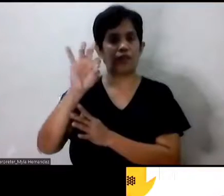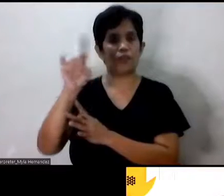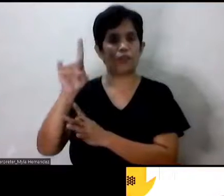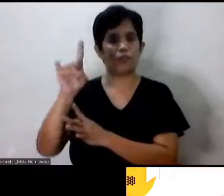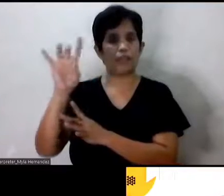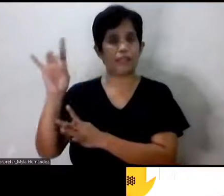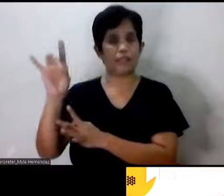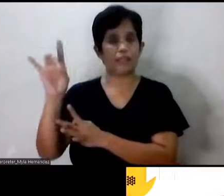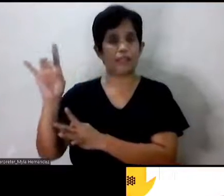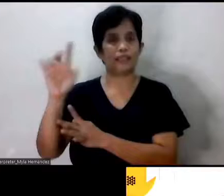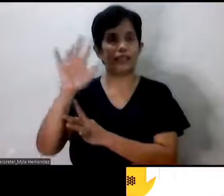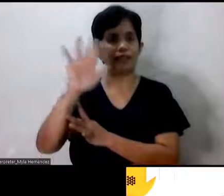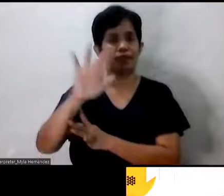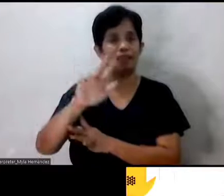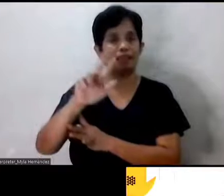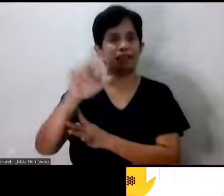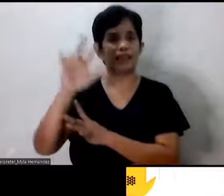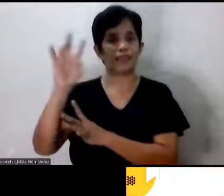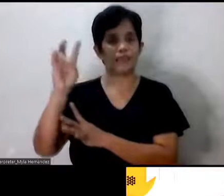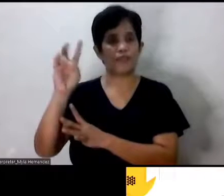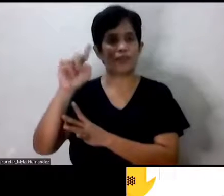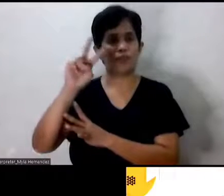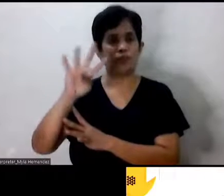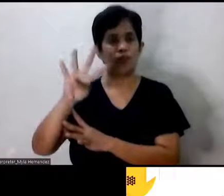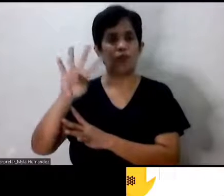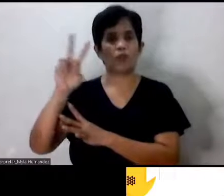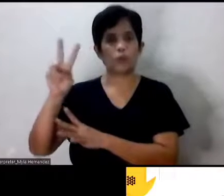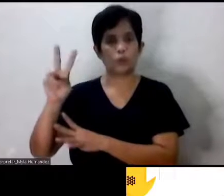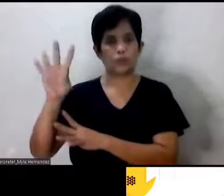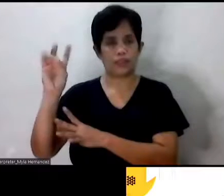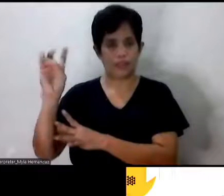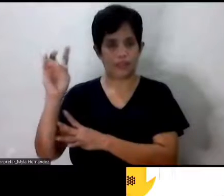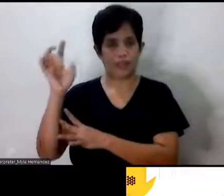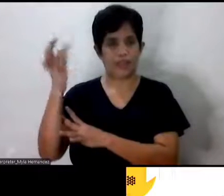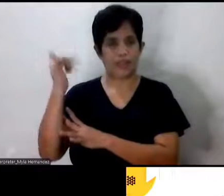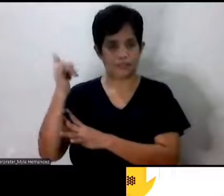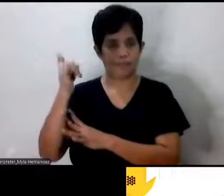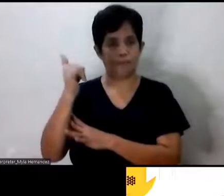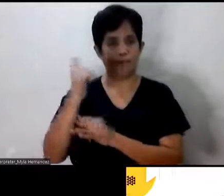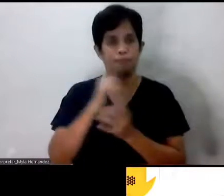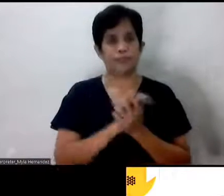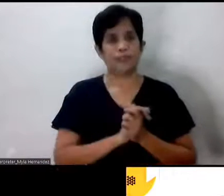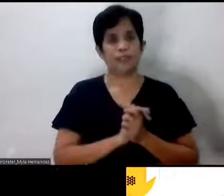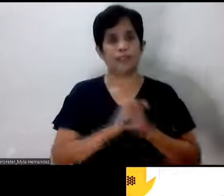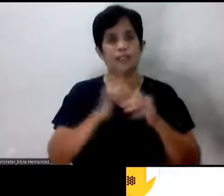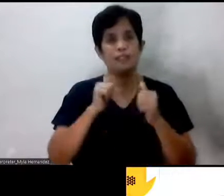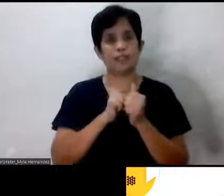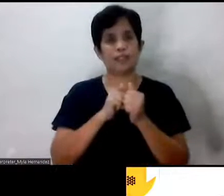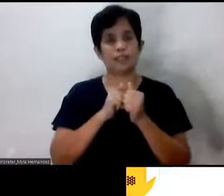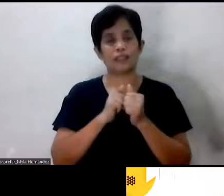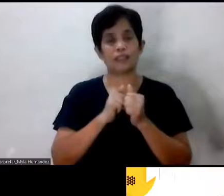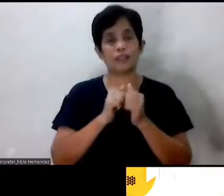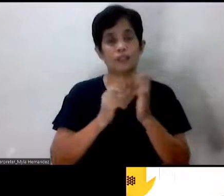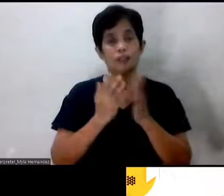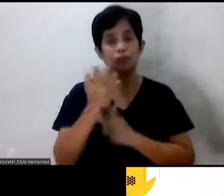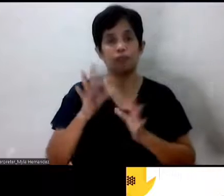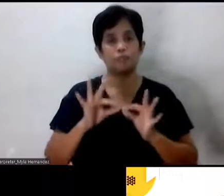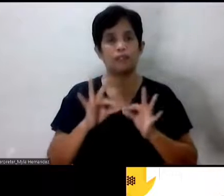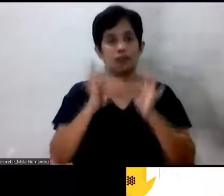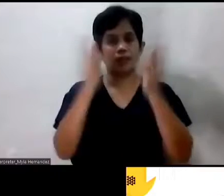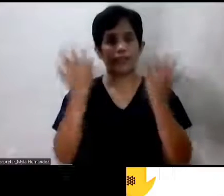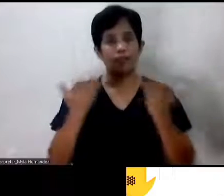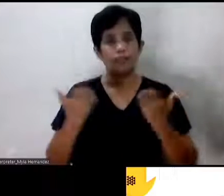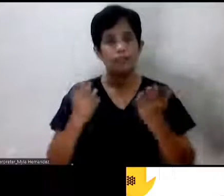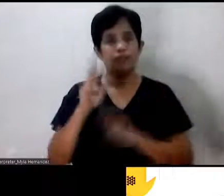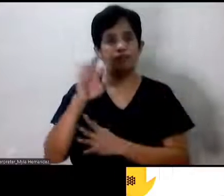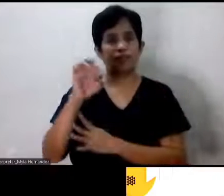-4827 at ilalapit po natin yan. O idudulog po natin sa Panginoon sa pamamagitan po ng Misa na nangyayari dito sa Veritas.